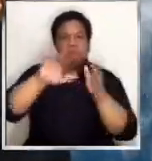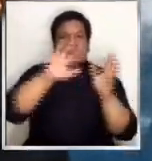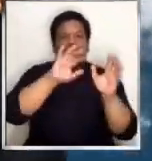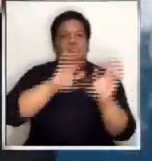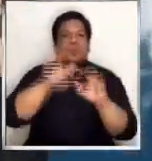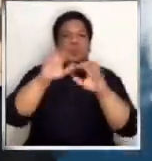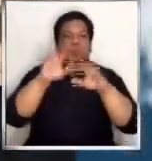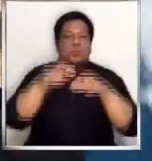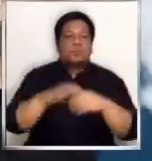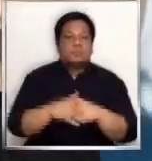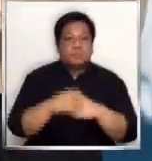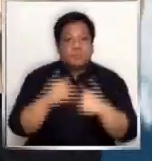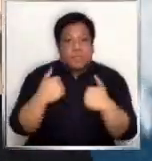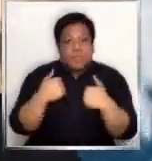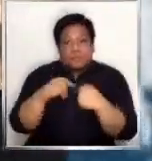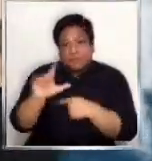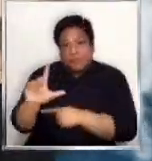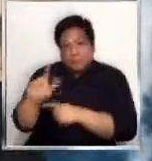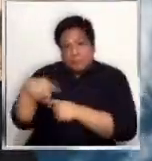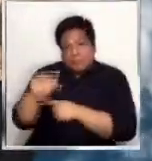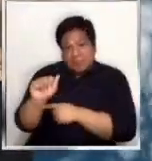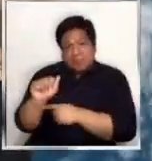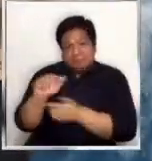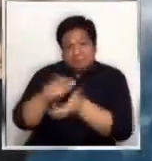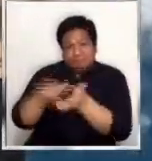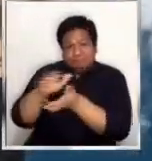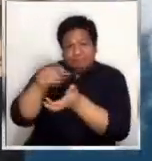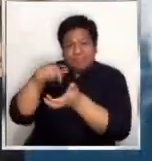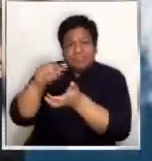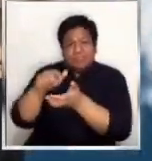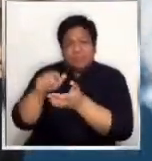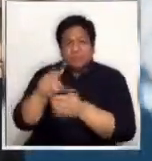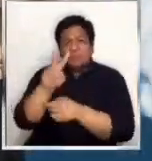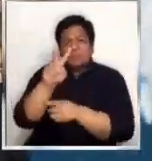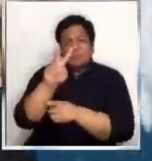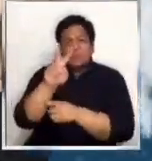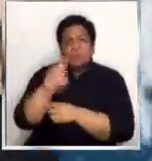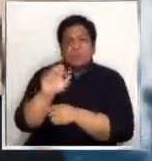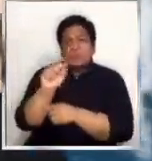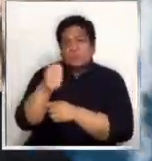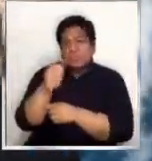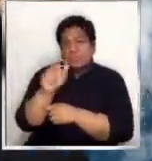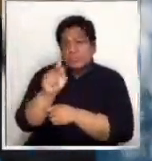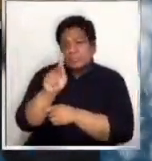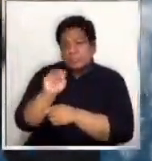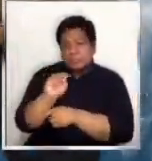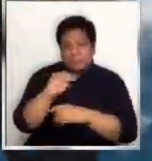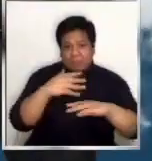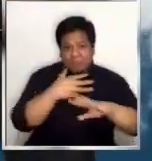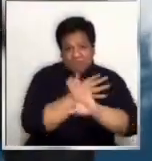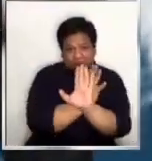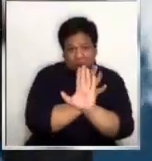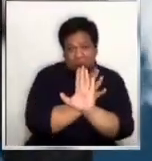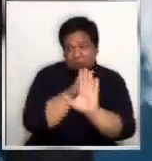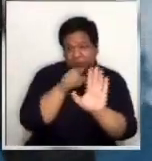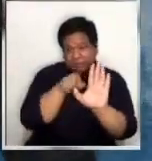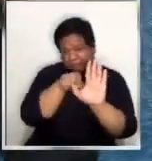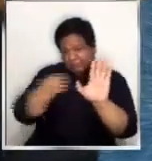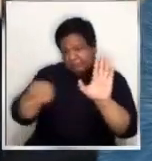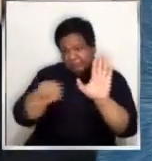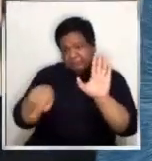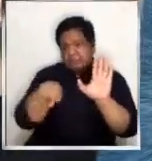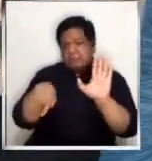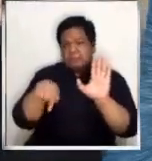low-pressure area na nasa layong 210 kilometers southeast ng Davao City. Nasa dagat siya ng mga kapuso, nananatiling